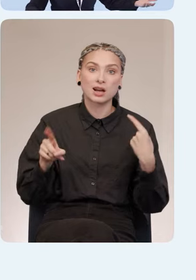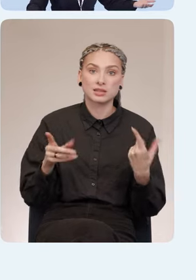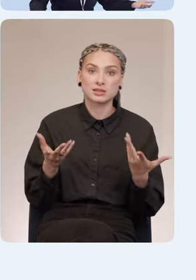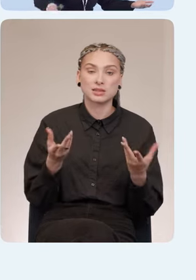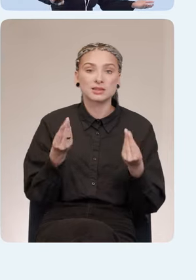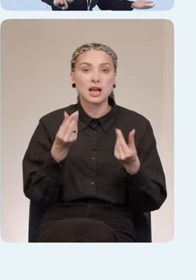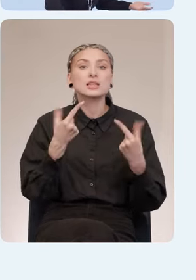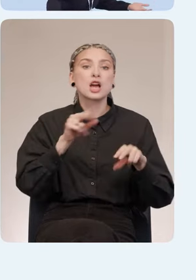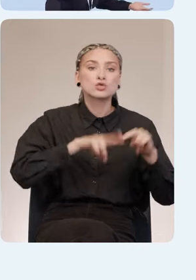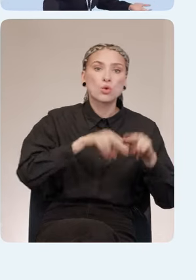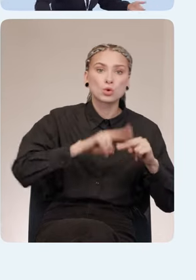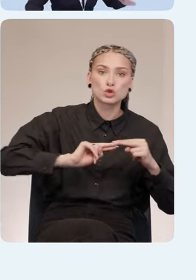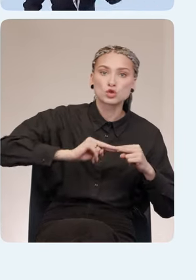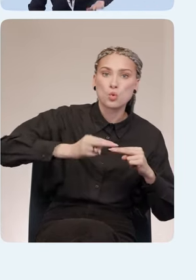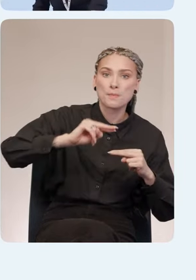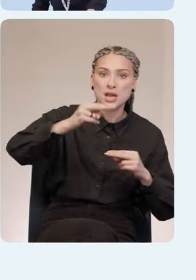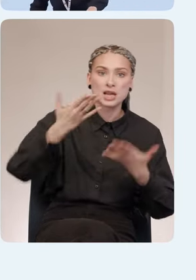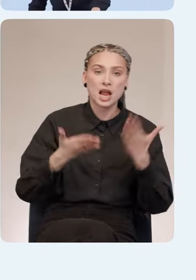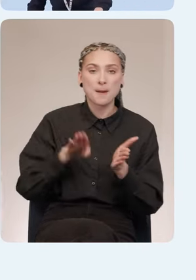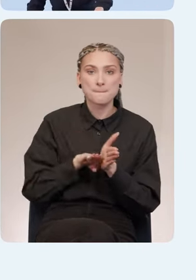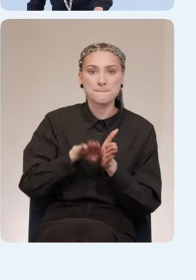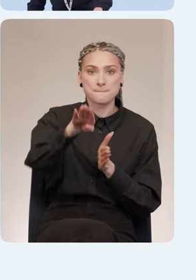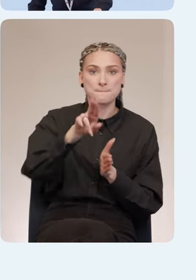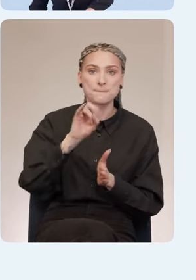тебе строить ступеньки или пандус.